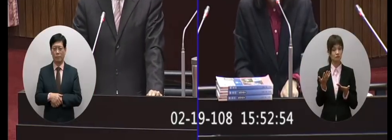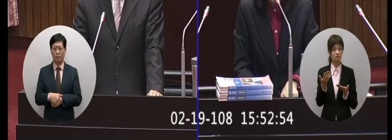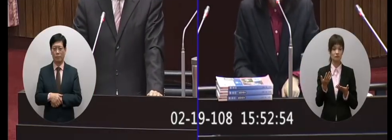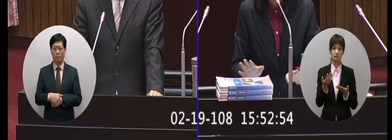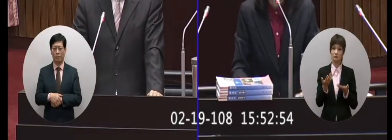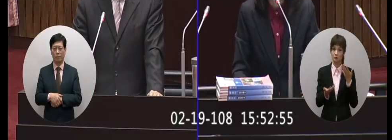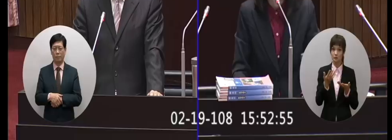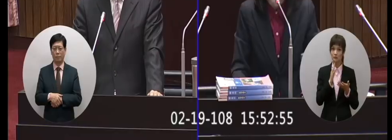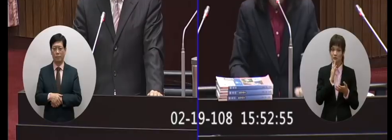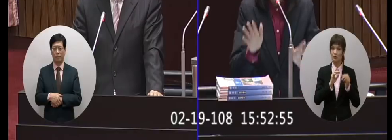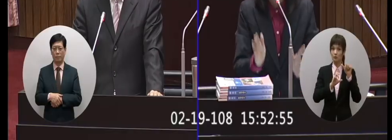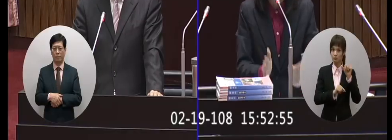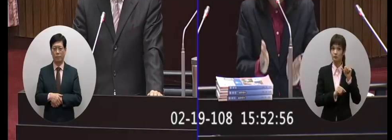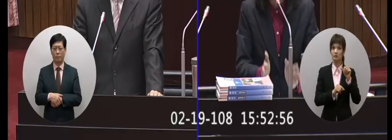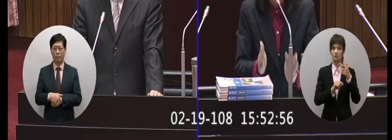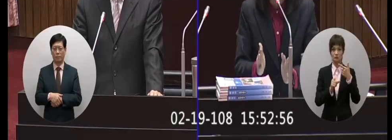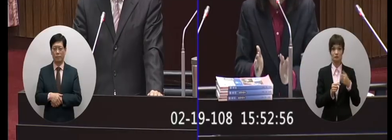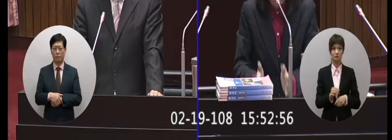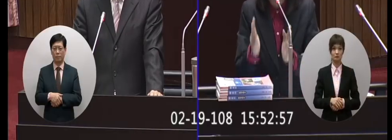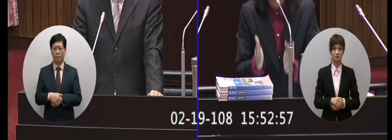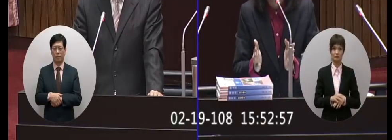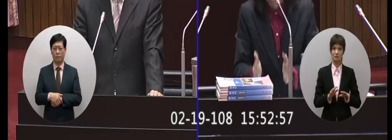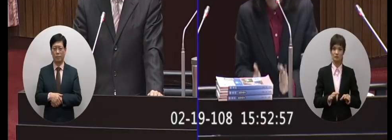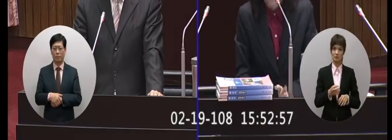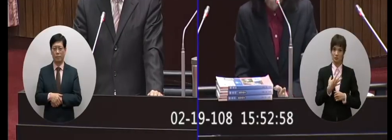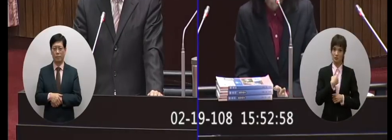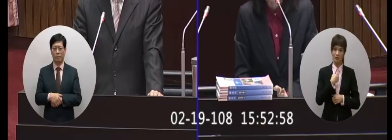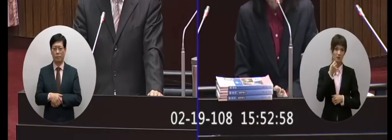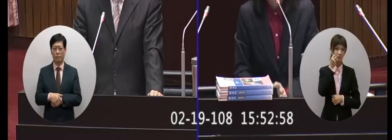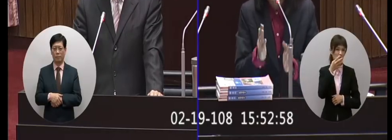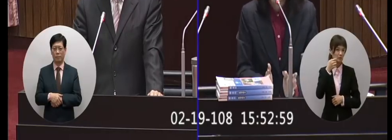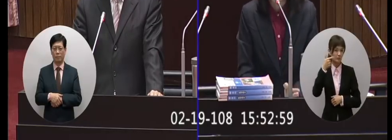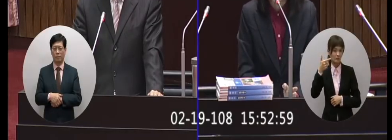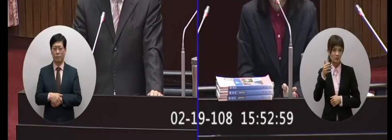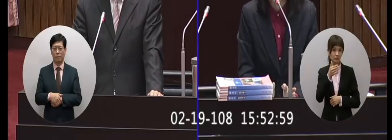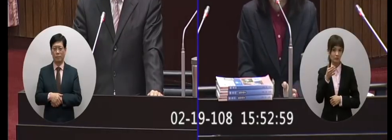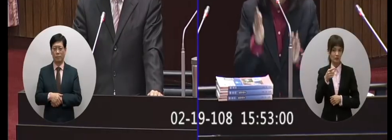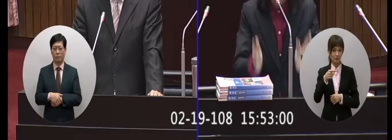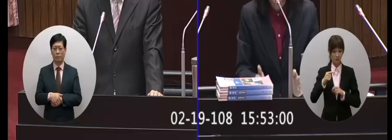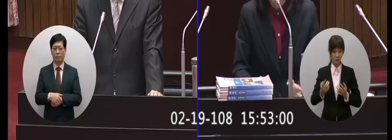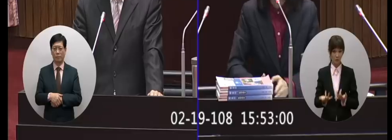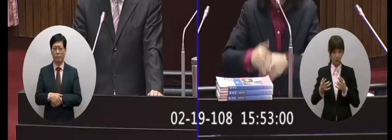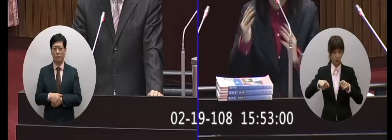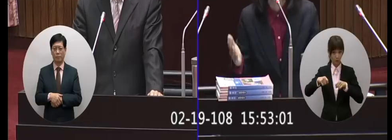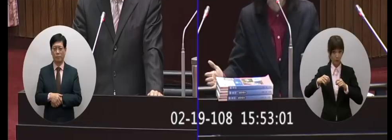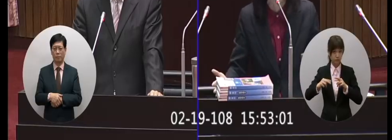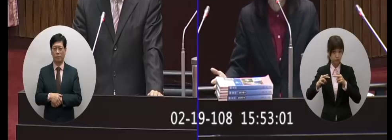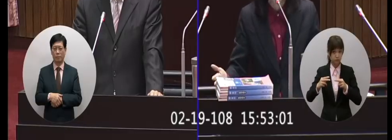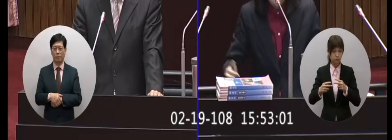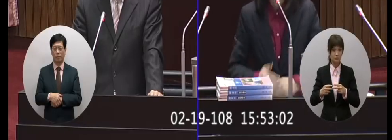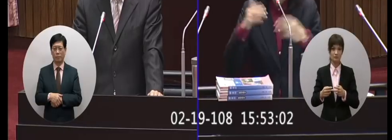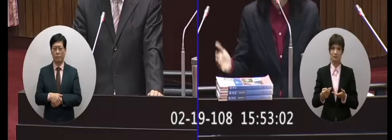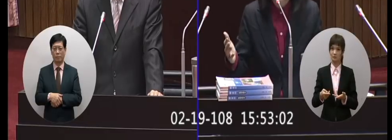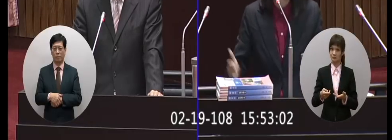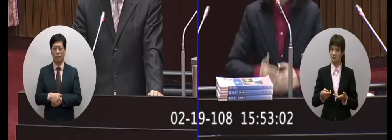結果呢你現在不是耶不是四到六個月修出稿耶而且出稿要先說出稿叫做出稿